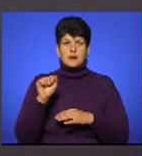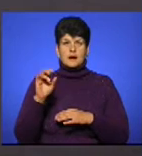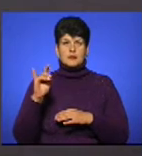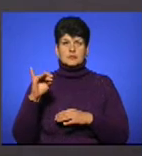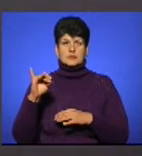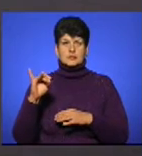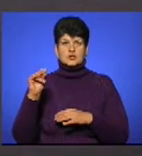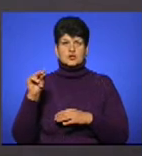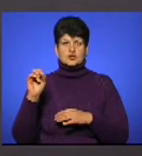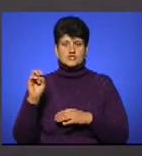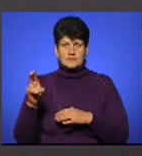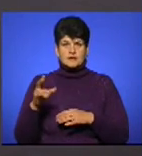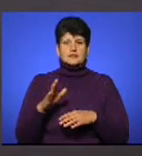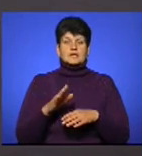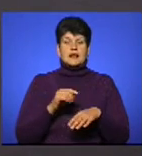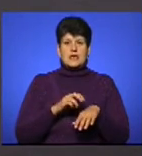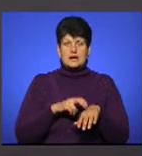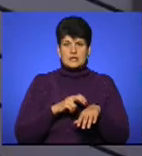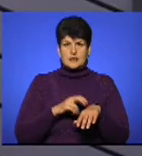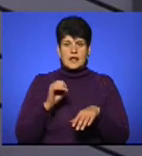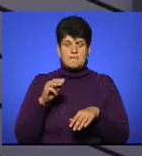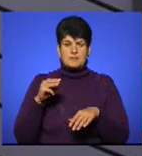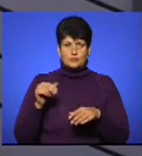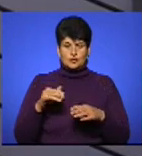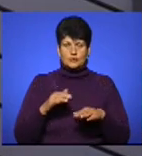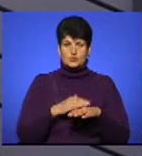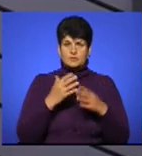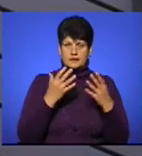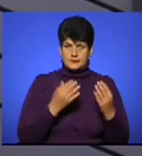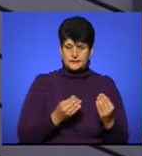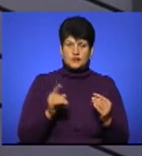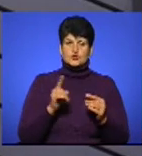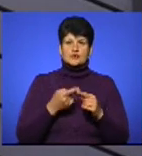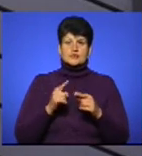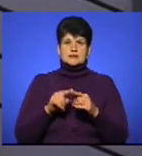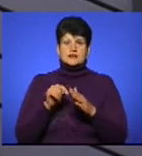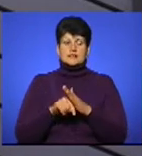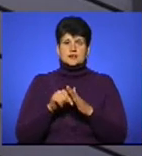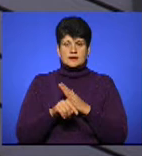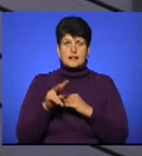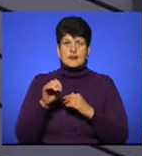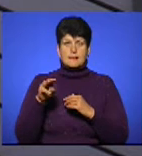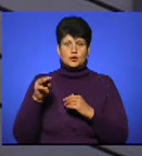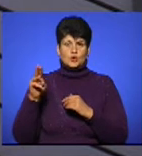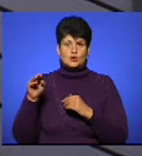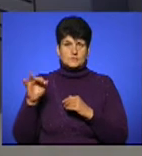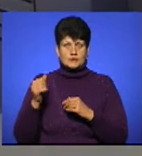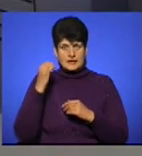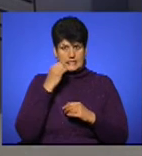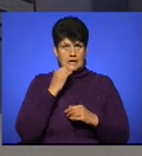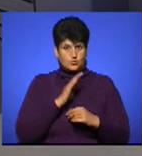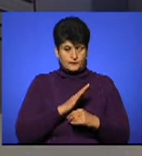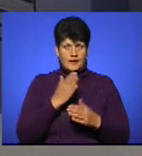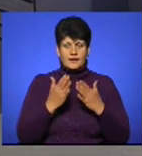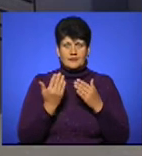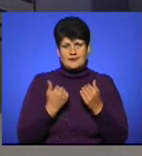-епідеміолог. Вітаю вас. Доброго Давайте почнемо спочатку. Що таке лептоспіроз? Дякую, але